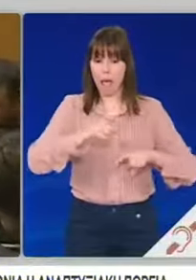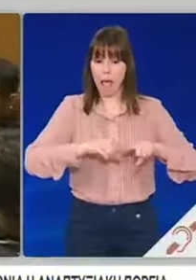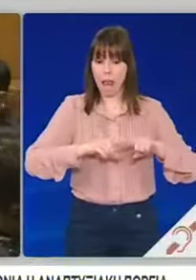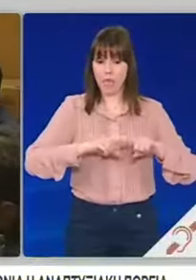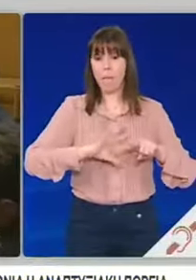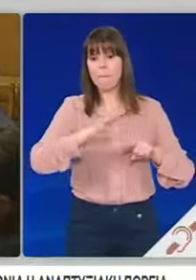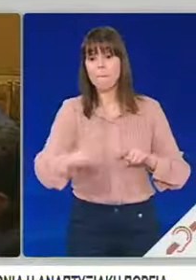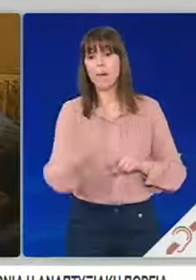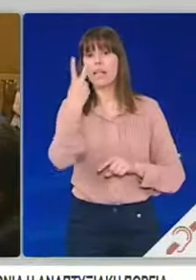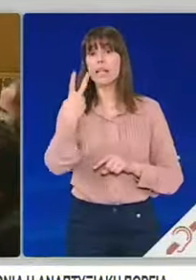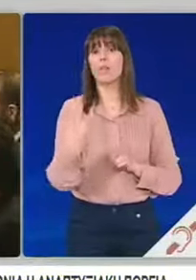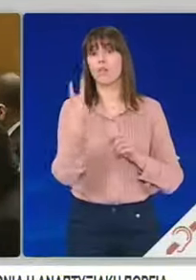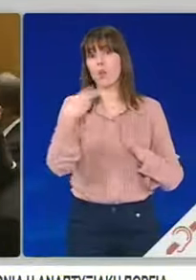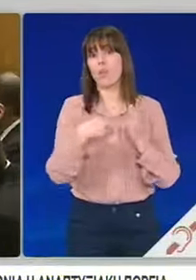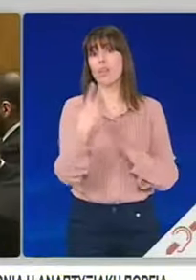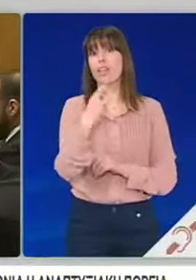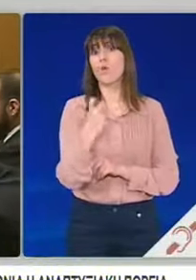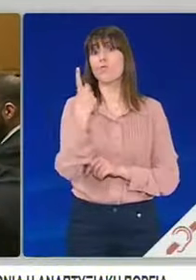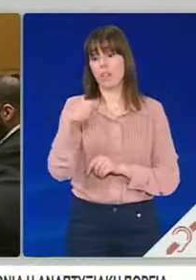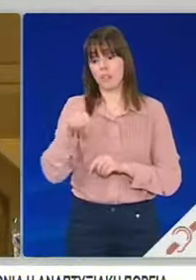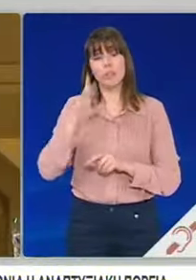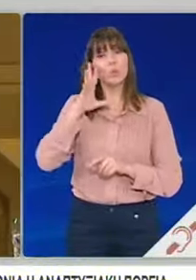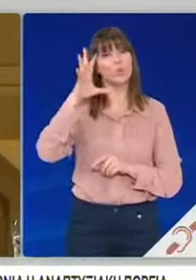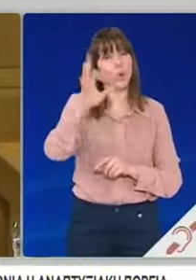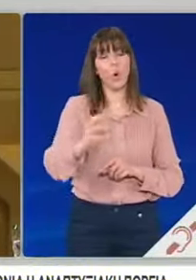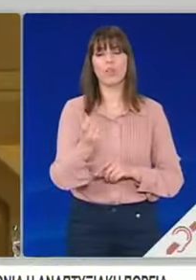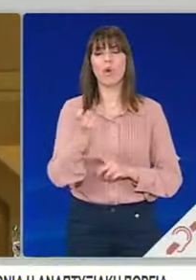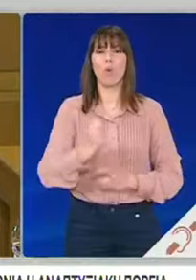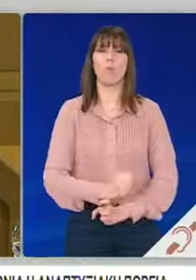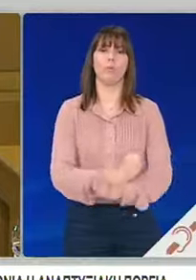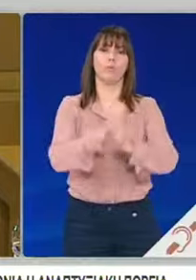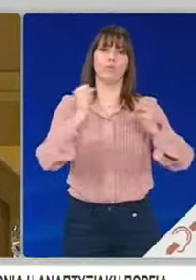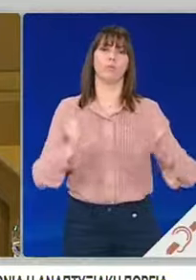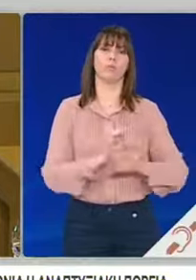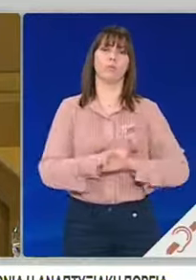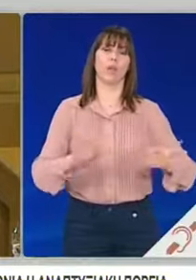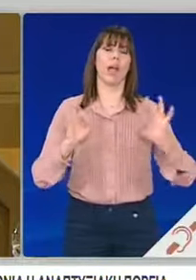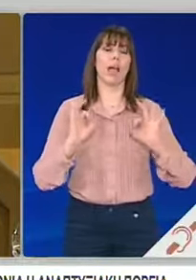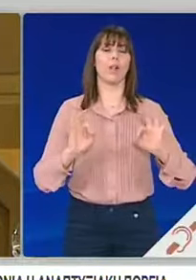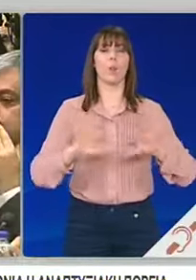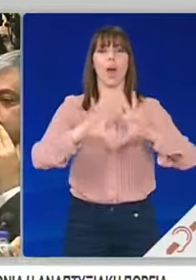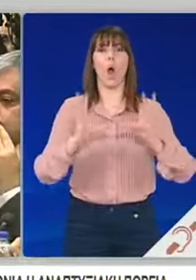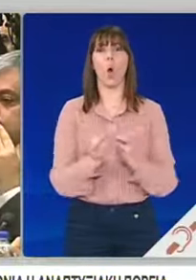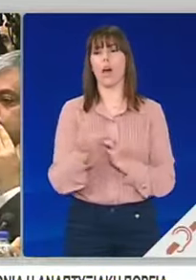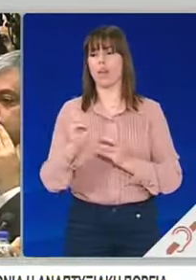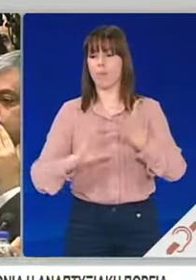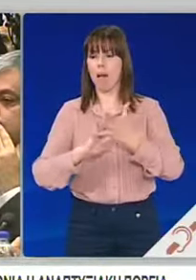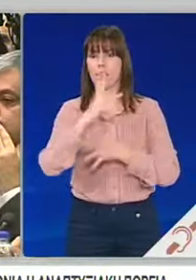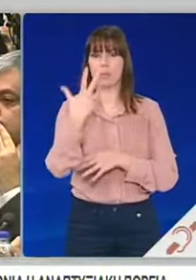το 2021, λέγοντας ότι στόχος είναι τότε να έχει επανέλθει στην Ελλάδα η κανονικότητα και στους